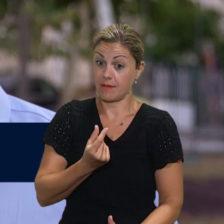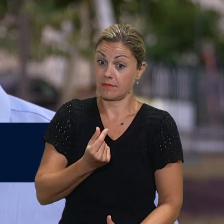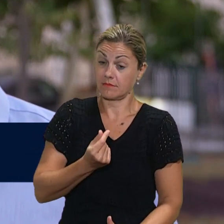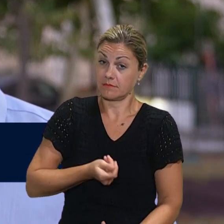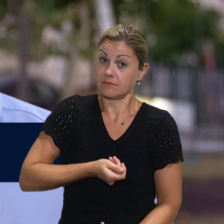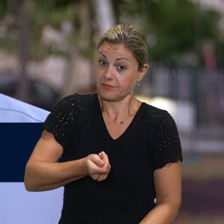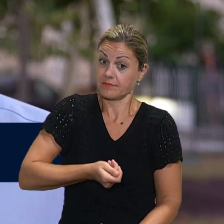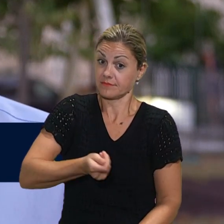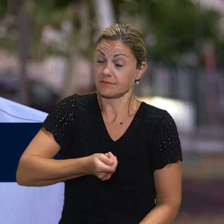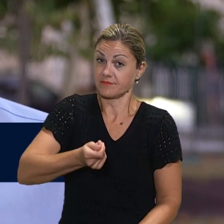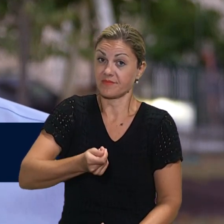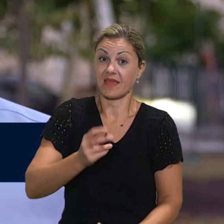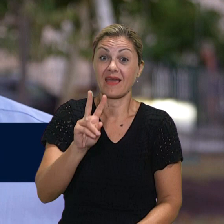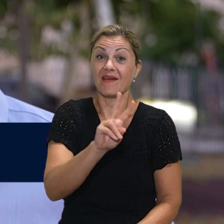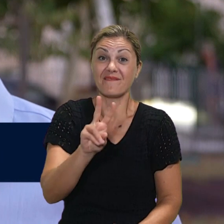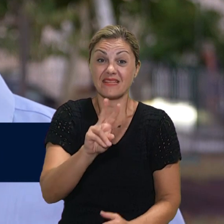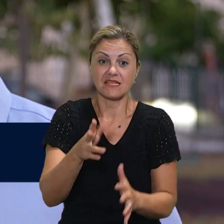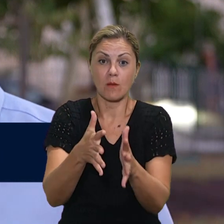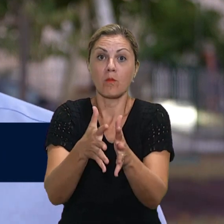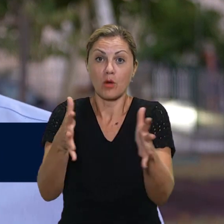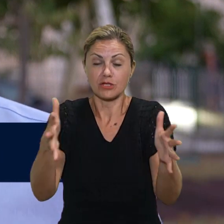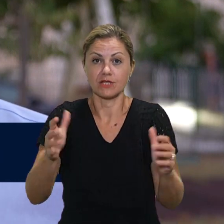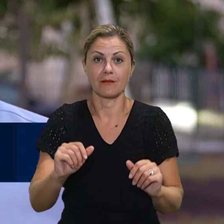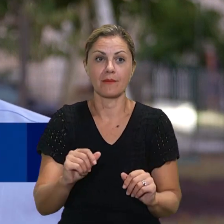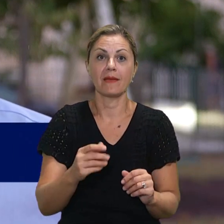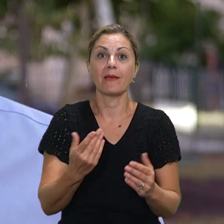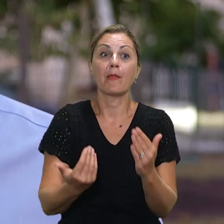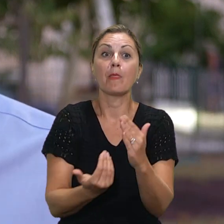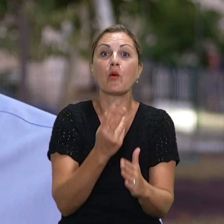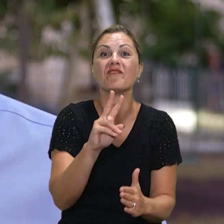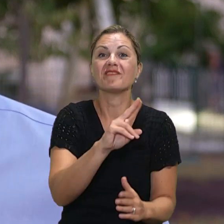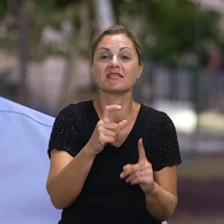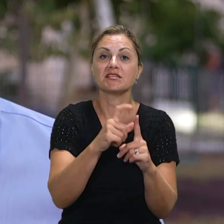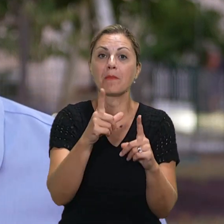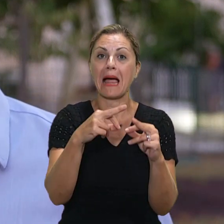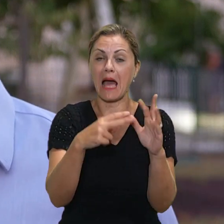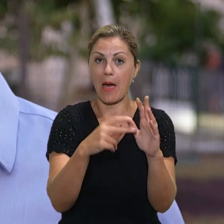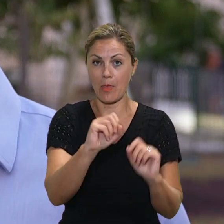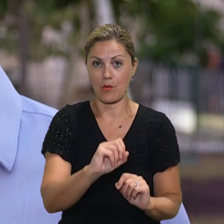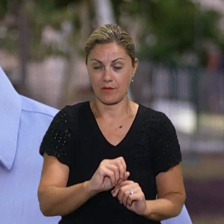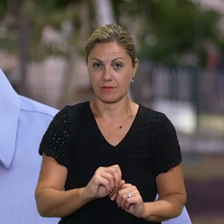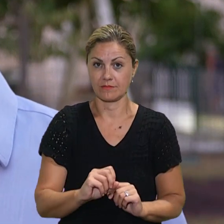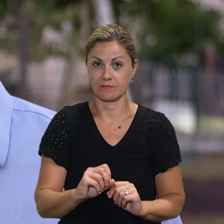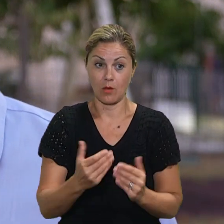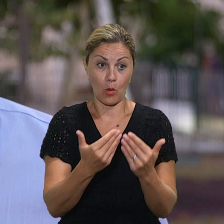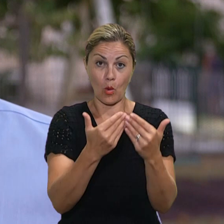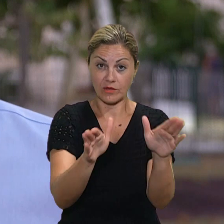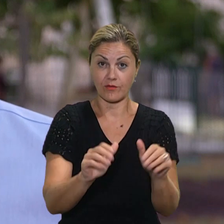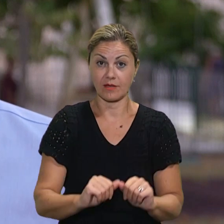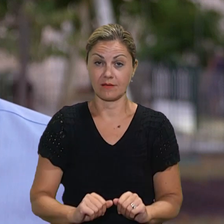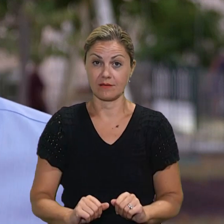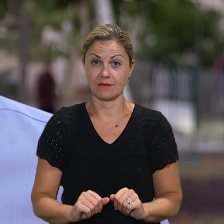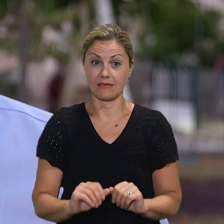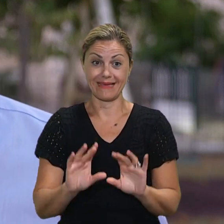povećanje kapaciteta. I novi vrtić na balancanama, novi vrtić u planome, otvorenje i vjerski vrtić na brigima. Dobili smo desetak novih